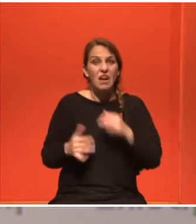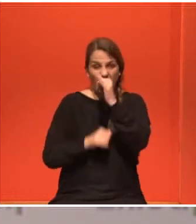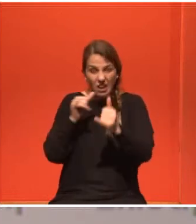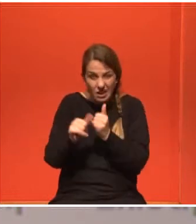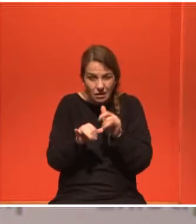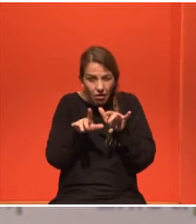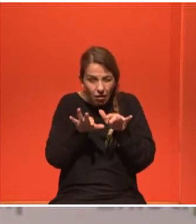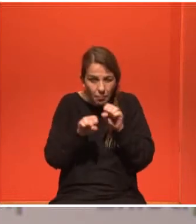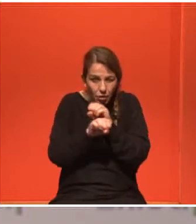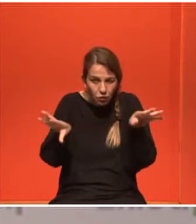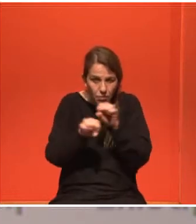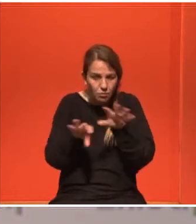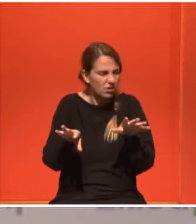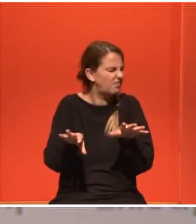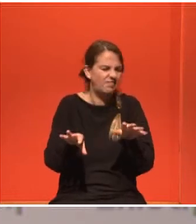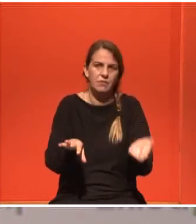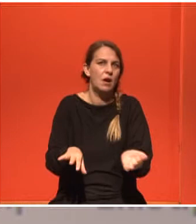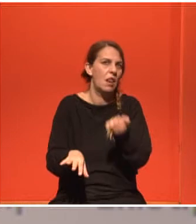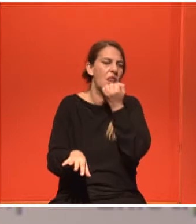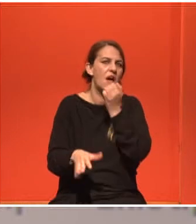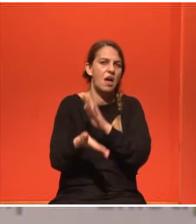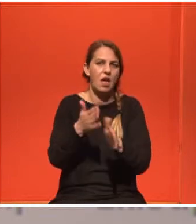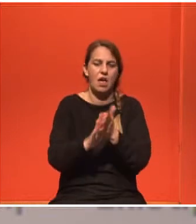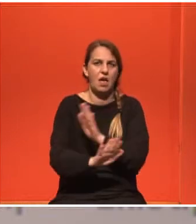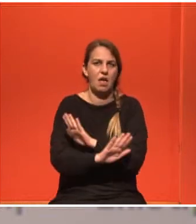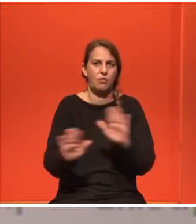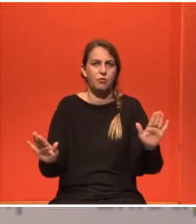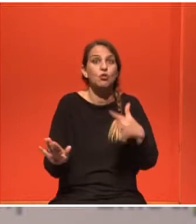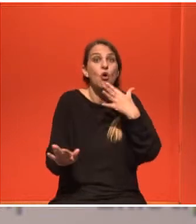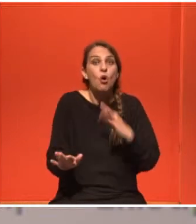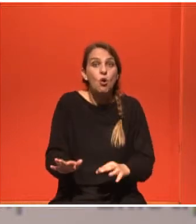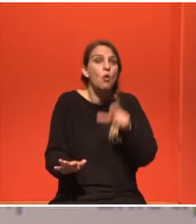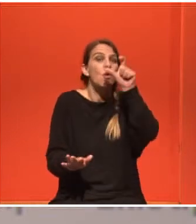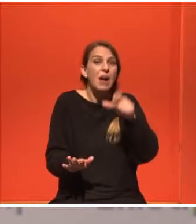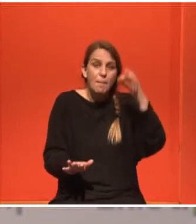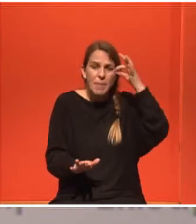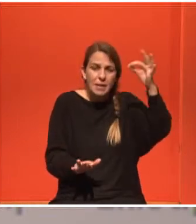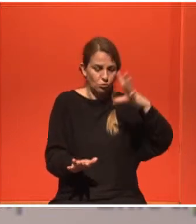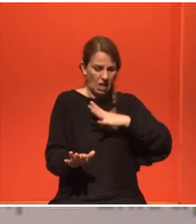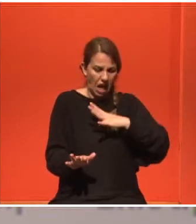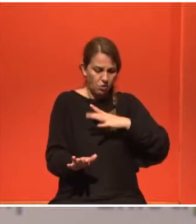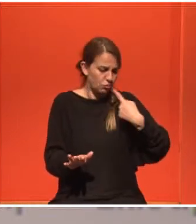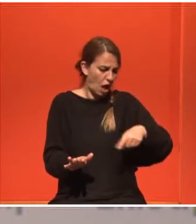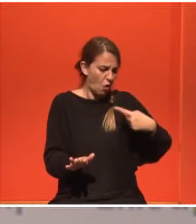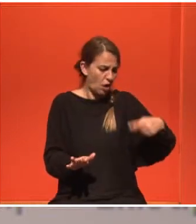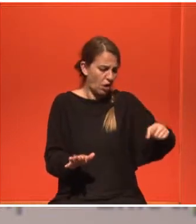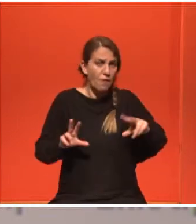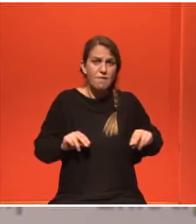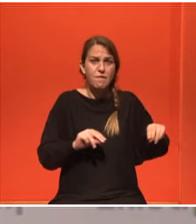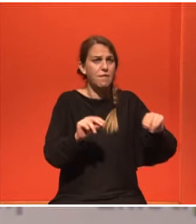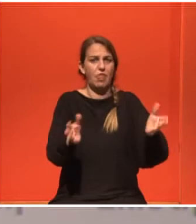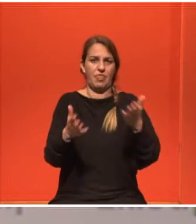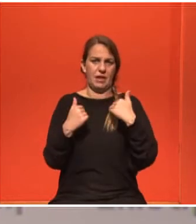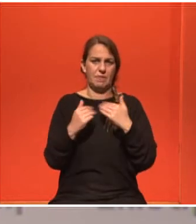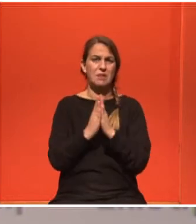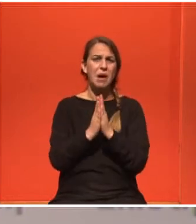ίντερνετ γιατί το ίντερνετ δεν είναι σωστά πληροφορημένο βάσει της κάθε μιας περίπτωσης ο κάθε άνθρωπος είναι ξεχωριστός. Εγώ το